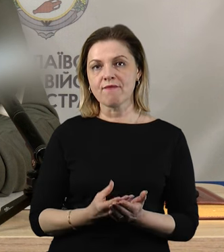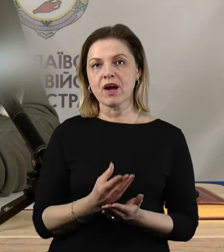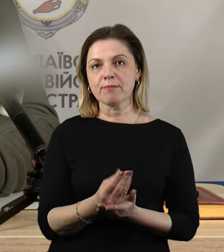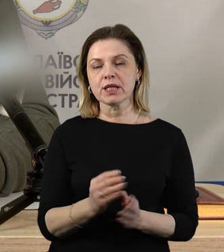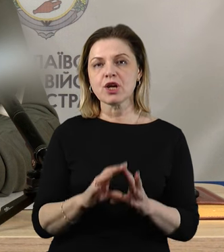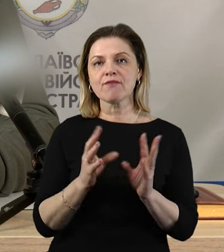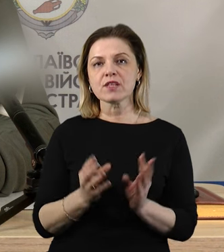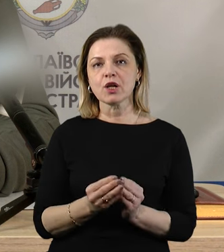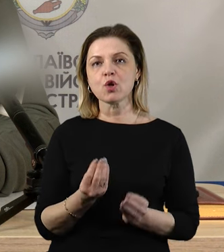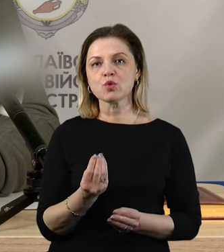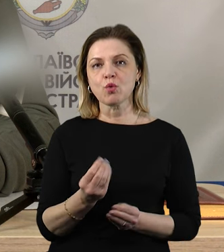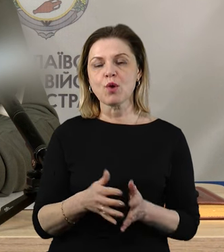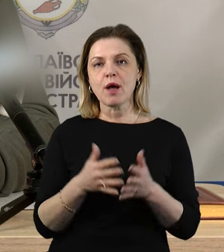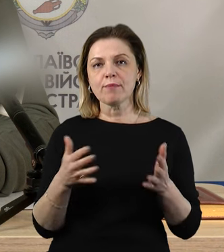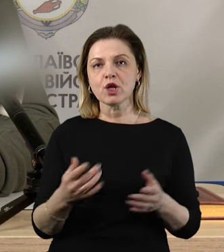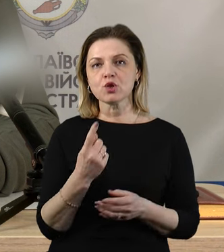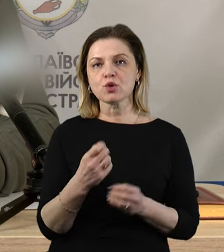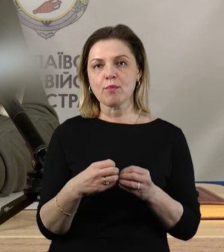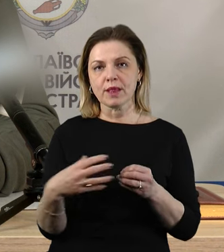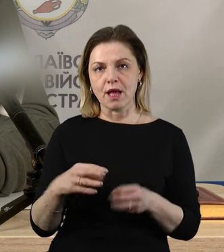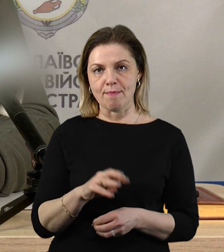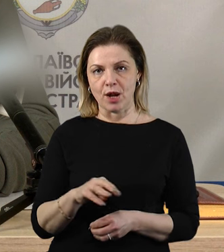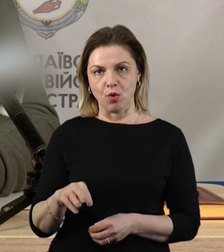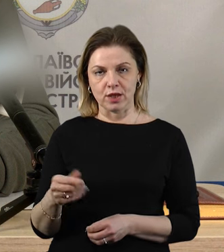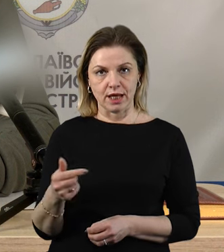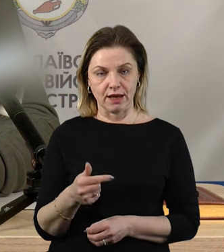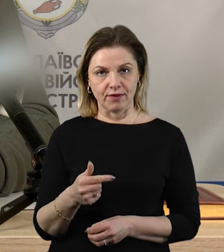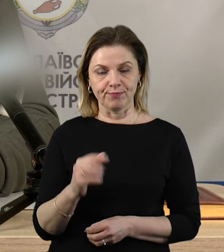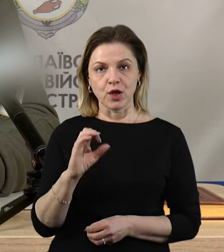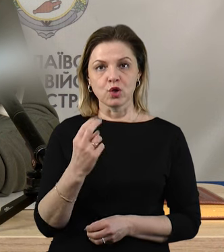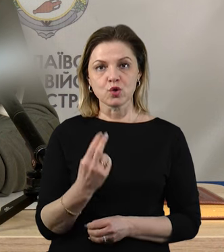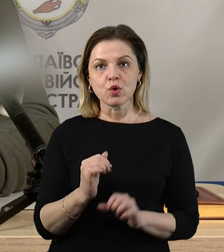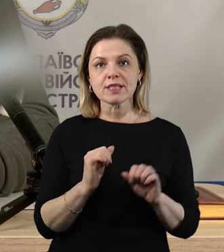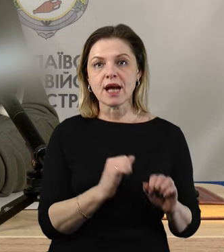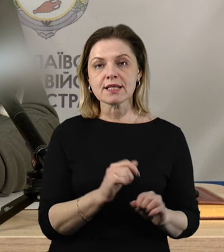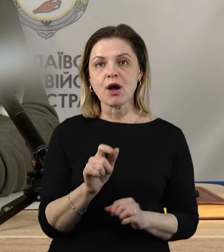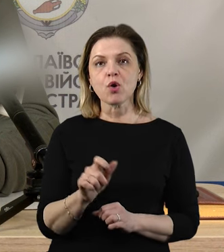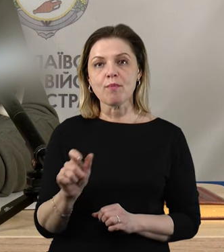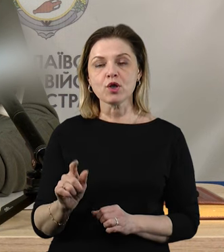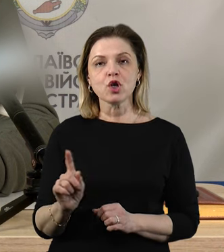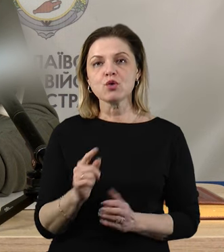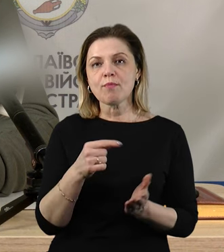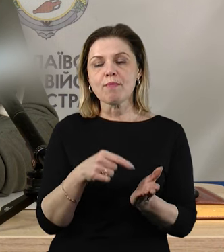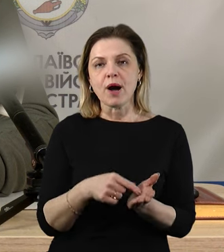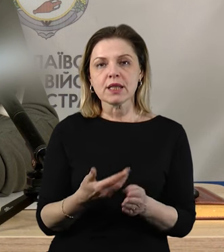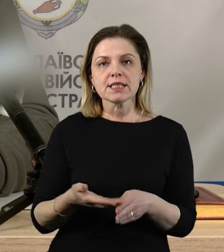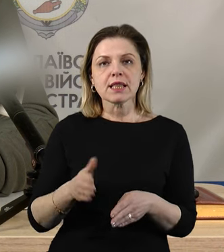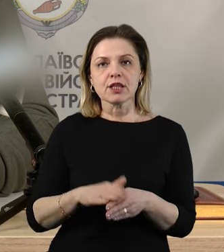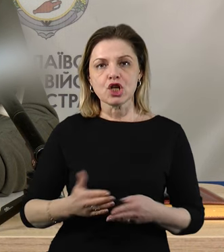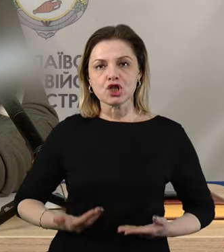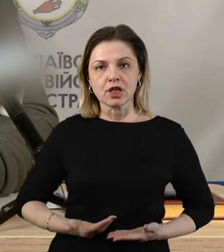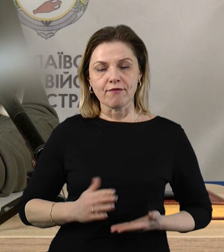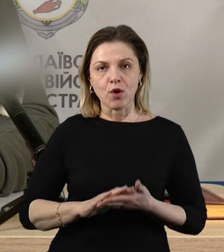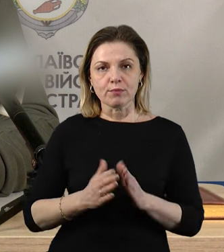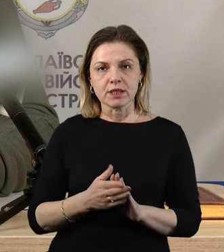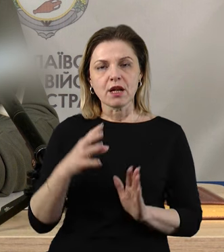на загальну суму більше, ніж 115 мільйонів гривень. Соціальний захист громадян, які потрапили у складні життєві обставини,